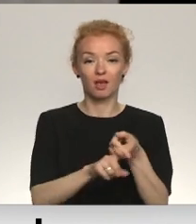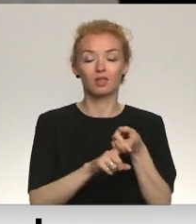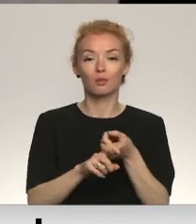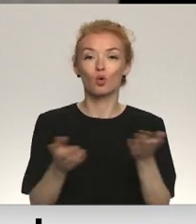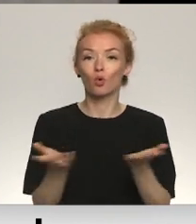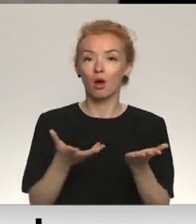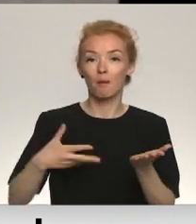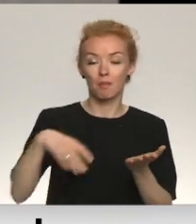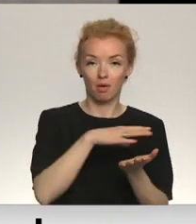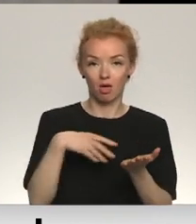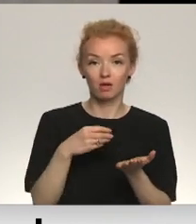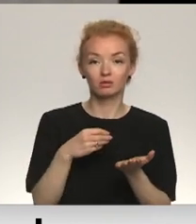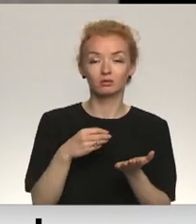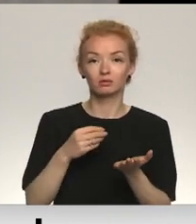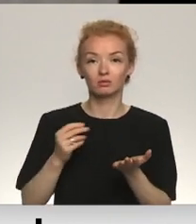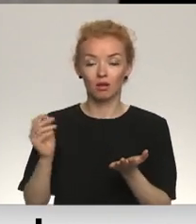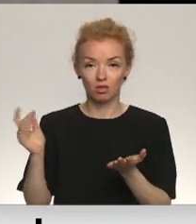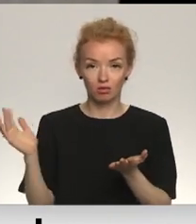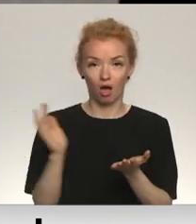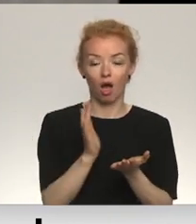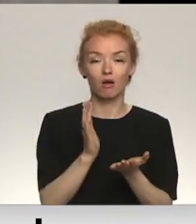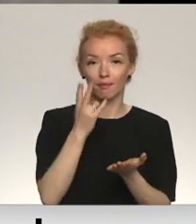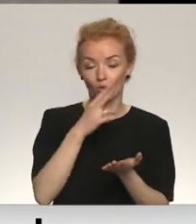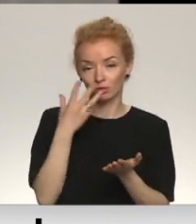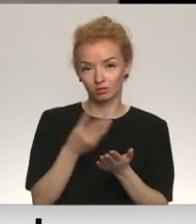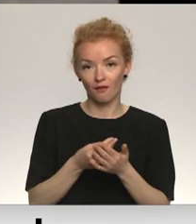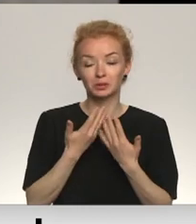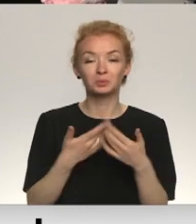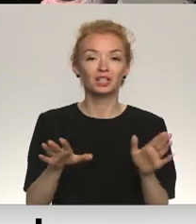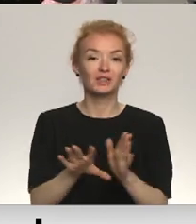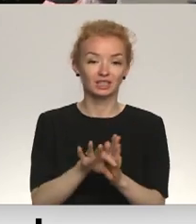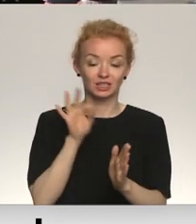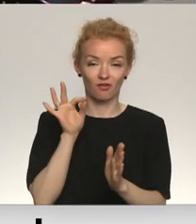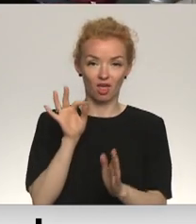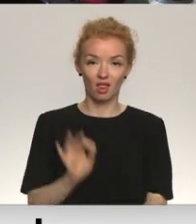kurā mēs nākam no savas brīvas gribas.